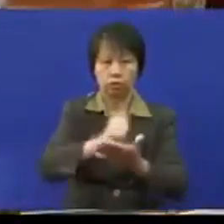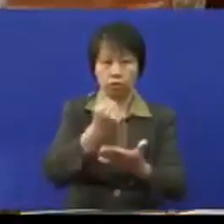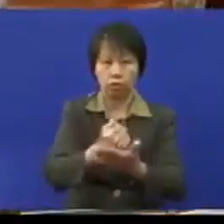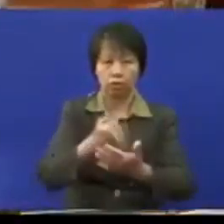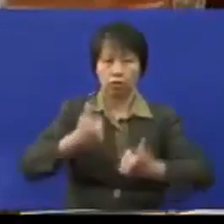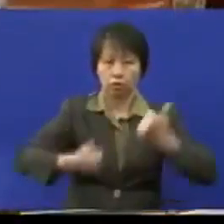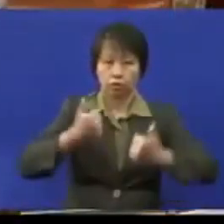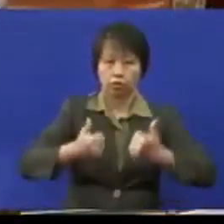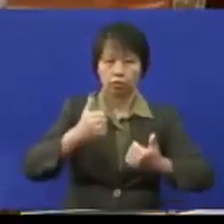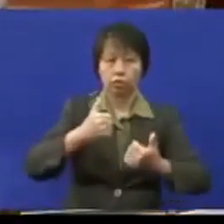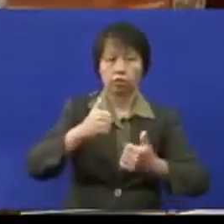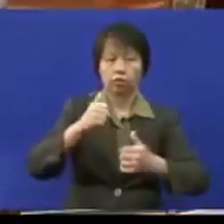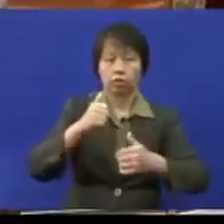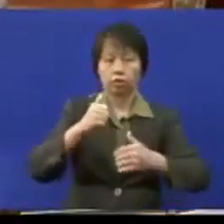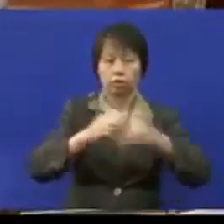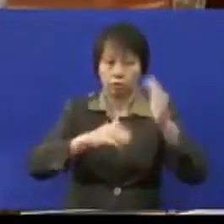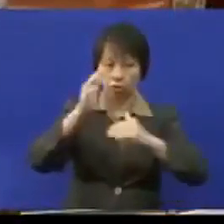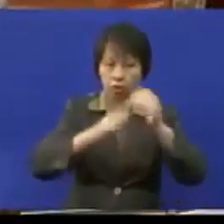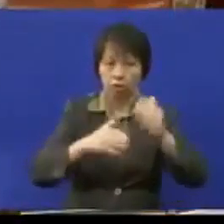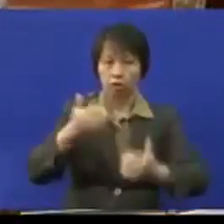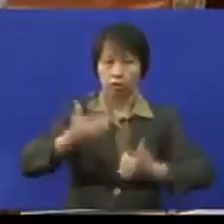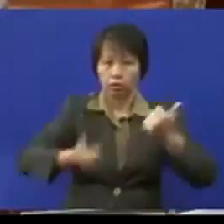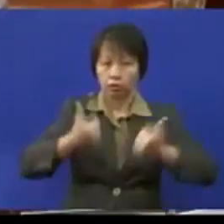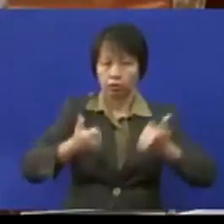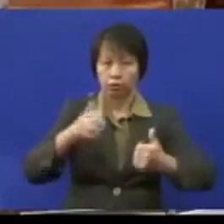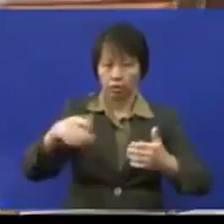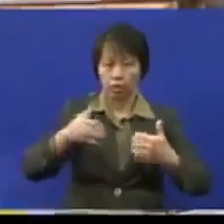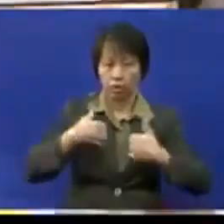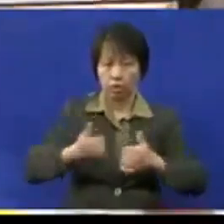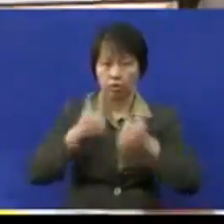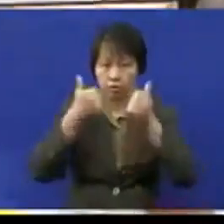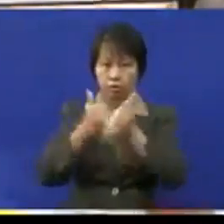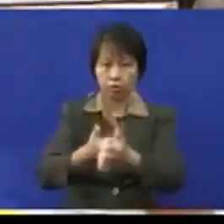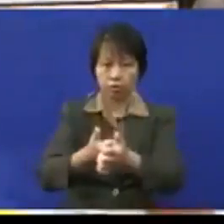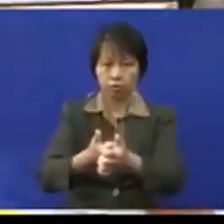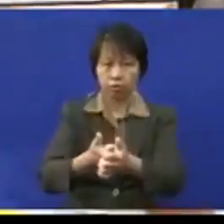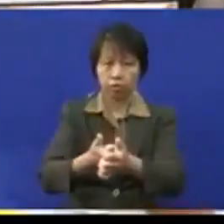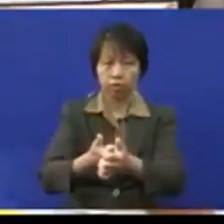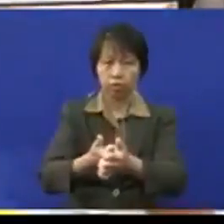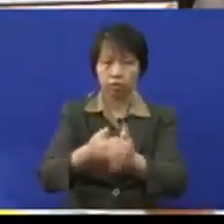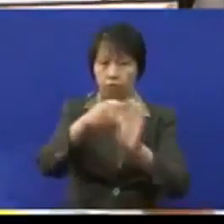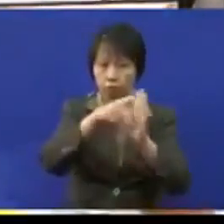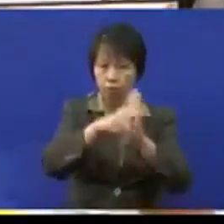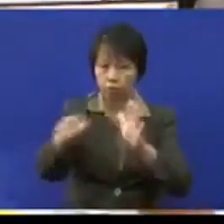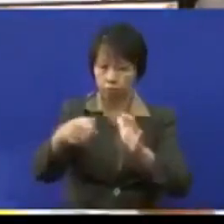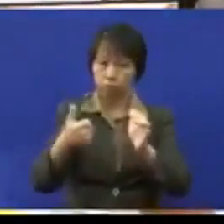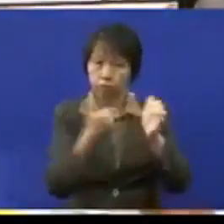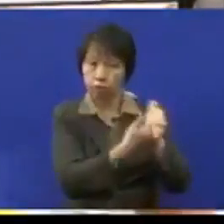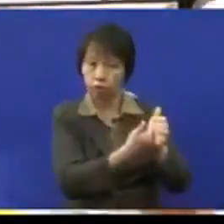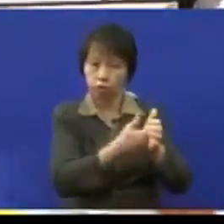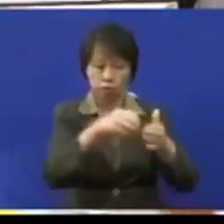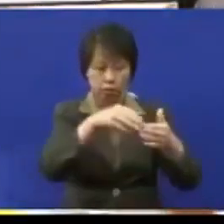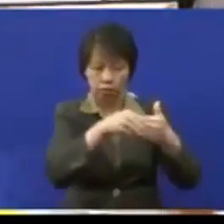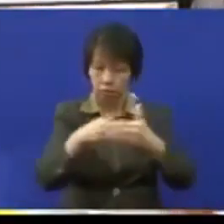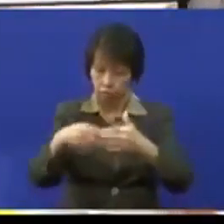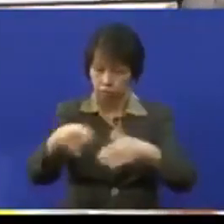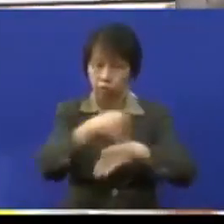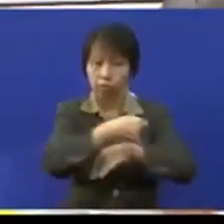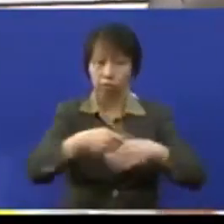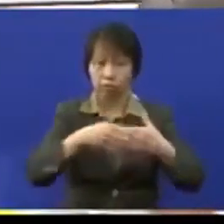bangunan-bangunan ini mereka sama ada telahpun mematuhkan mematuhi peraturan ataupun guideline yang telah disediakan